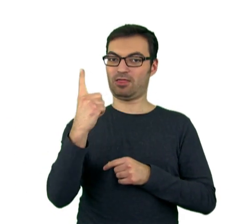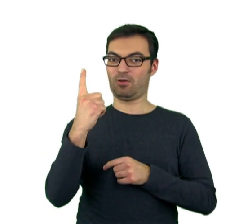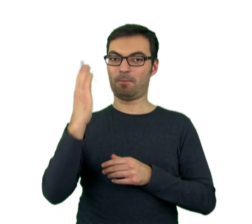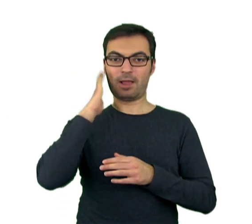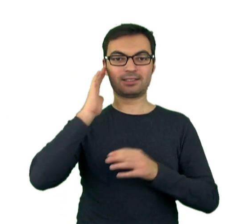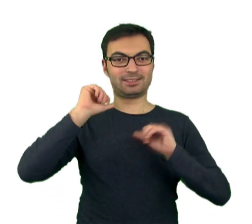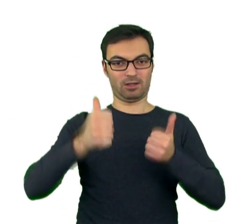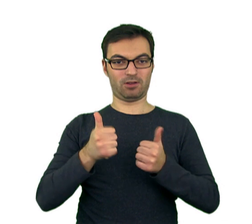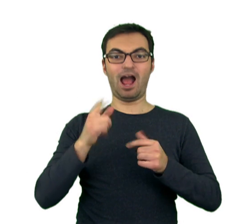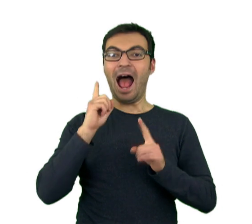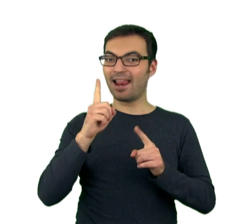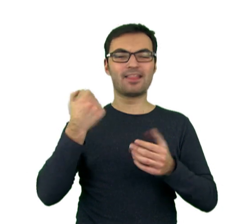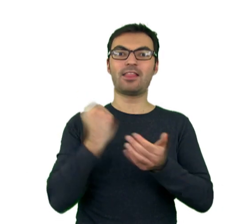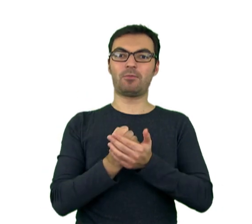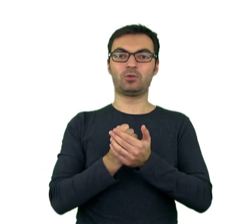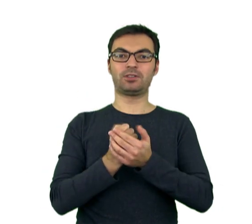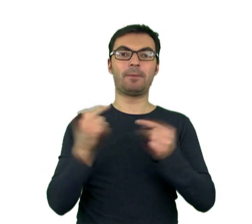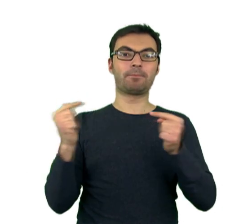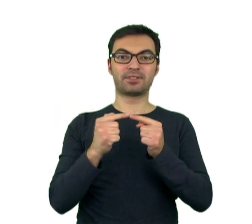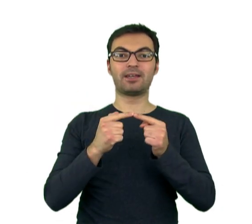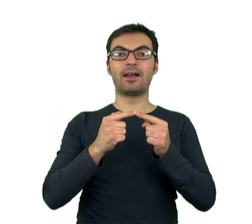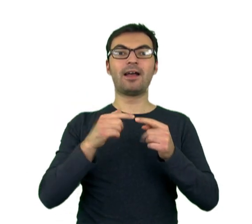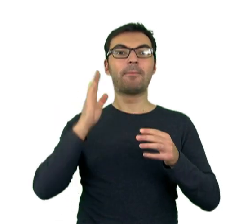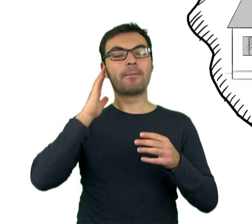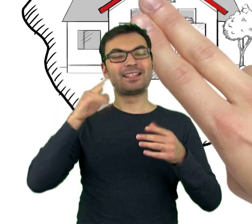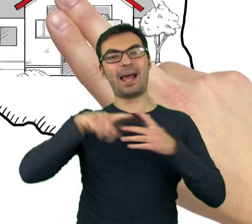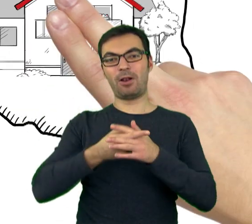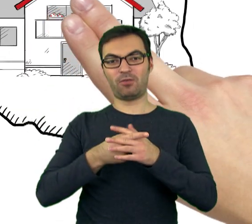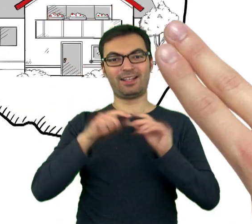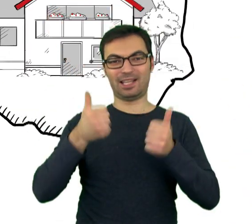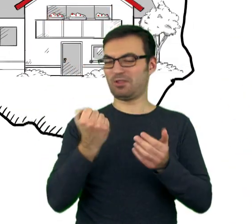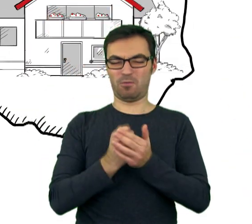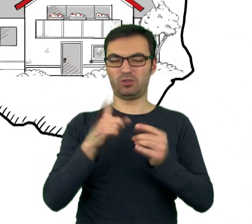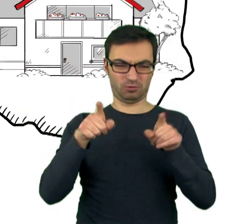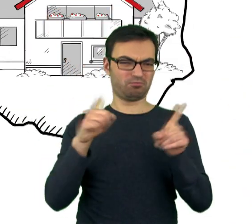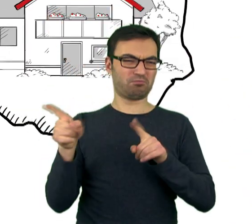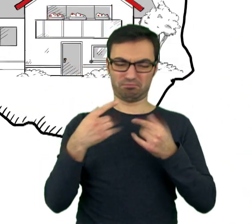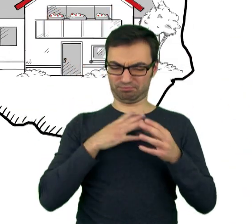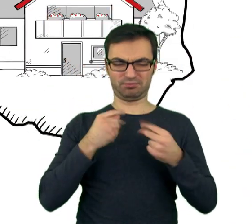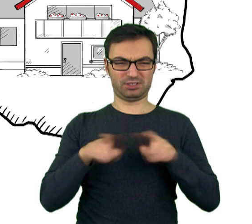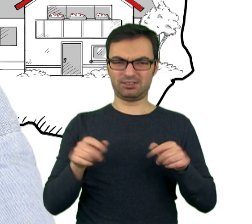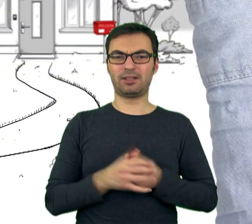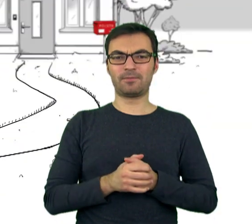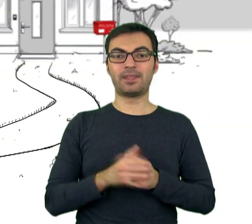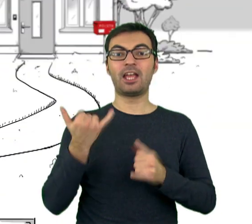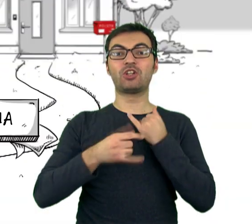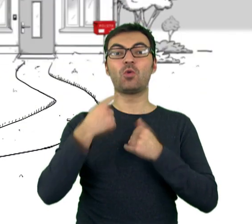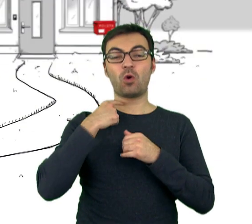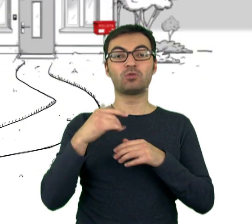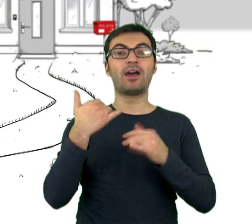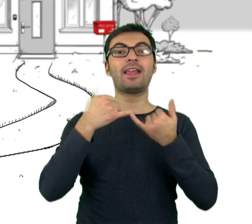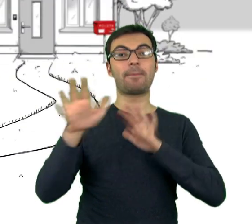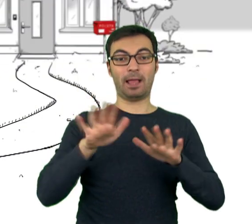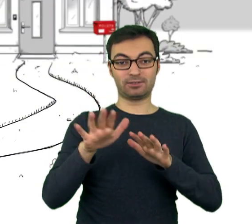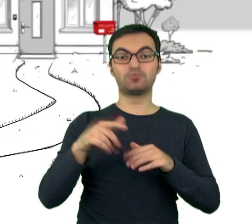jedno miejsce stałego zamieszkania, ale nie musi się ono pokrywać z miejscem zameldowania na pobyt stały. Aby zagłosować w miejscu